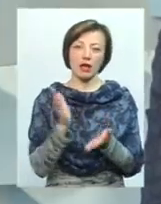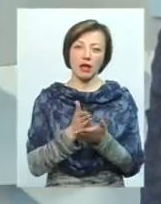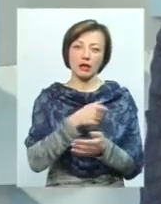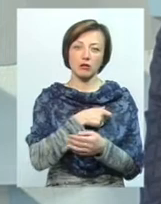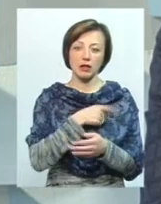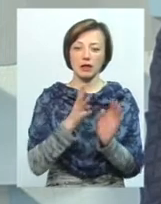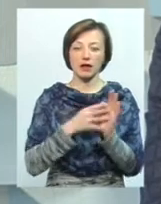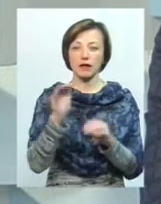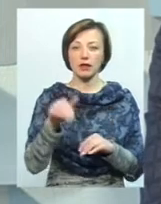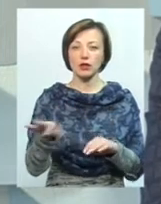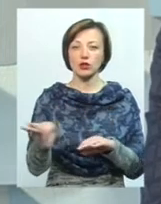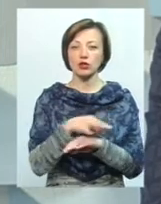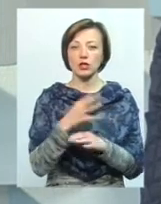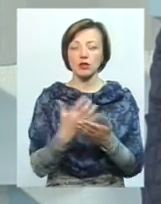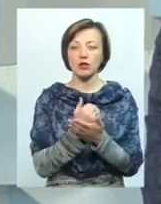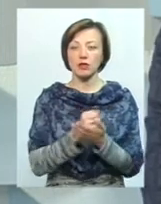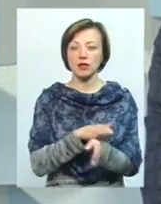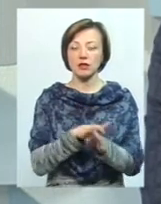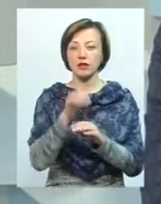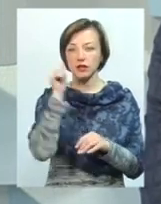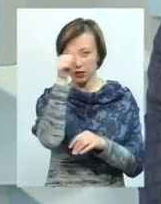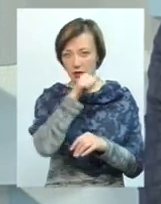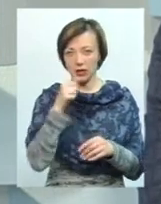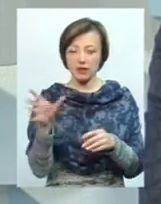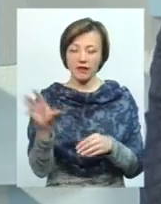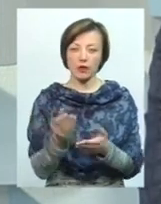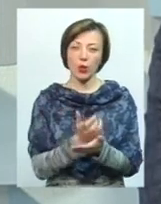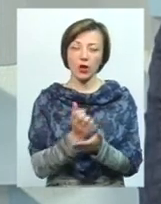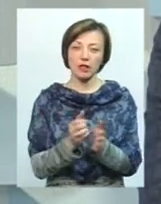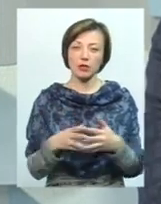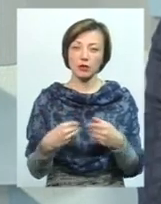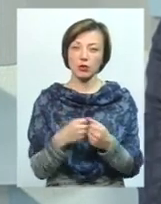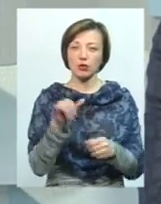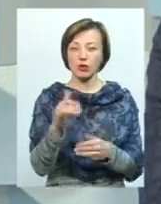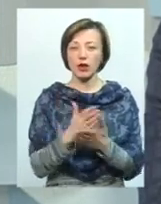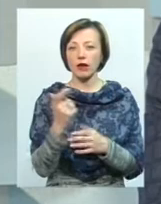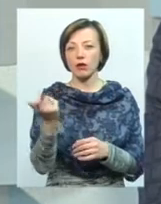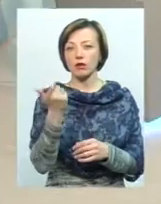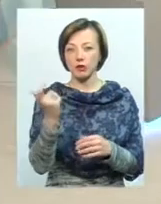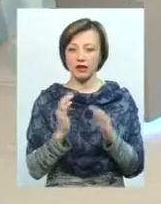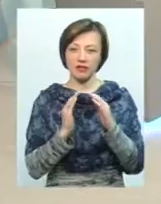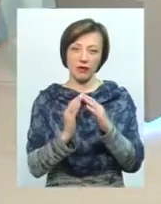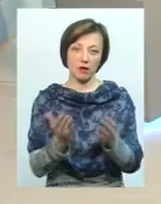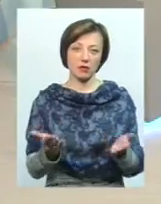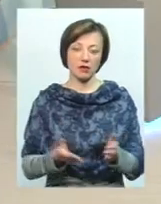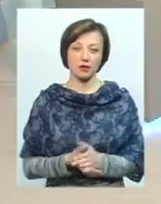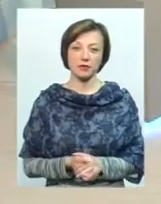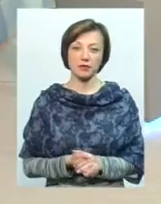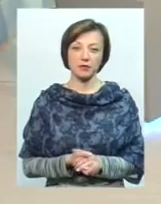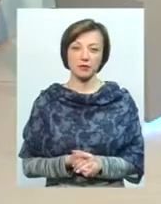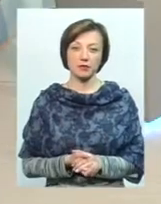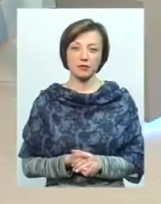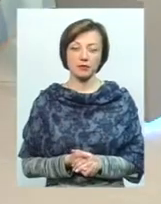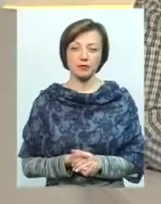в якій 9 тисяч дружина заробила за весь рік, за весь дохід сім'ї. Але в нього і фермерське господарство. Персенка. Так. Ну,